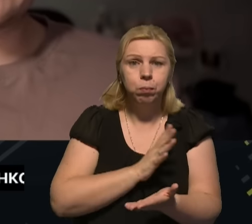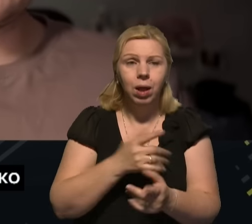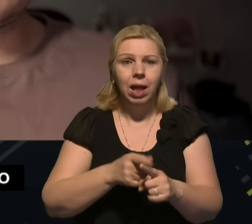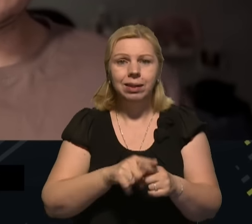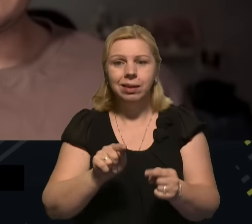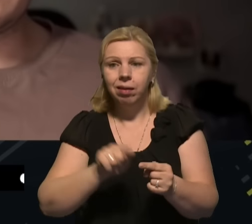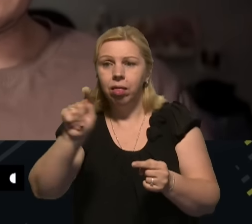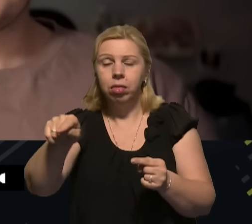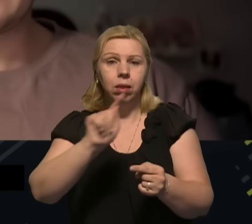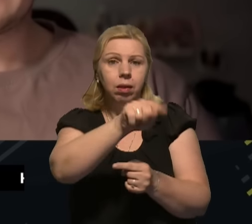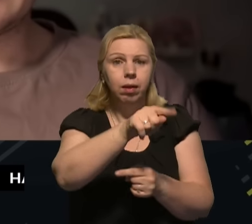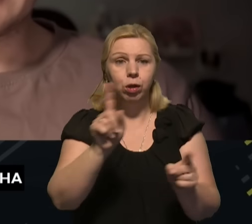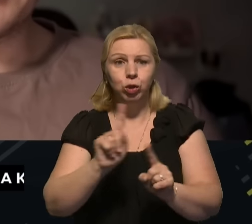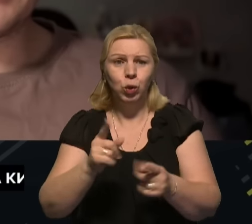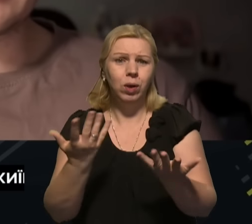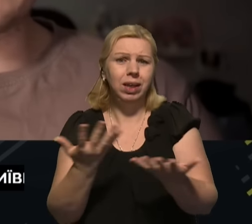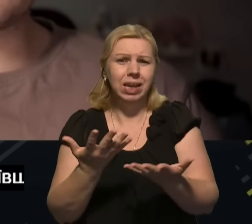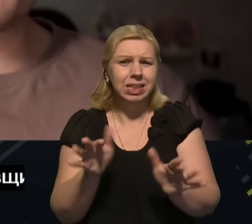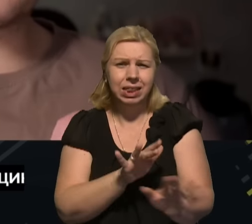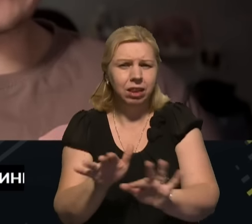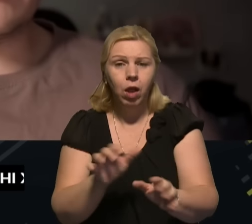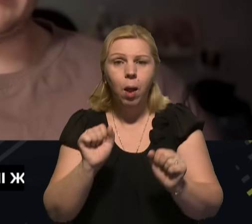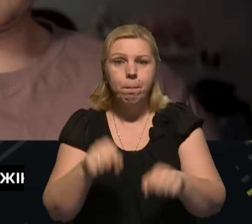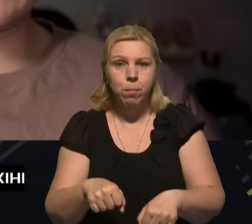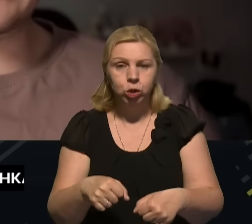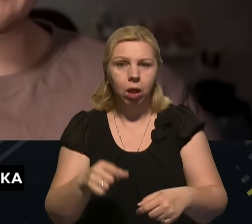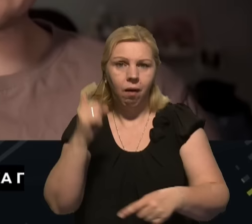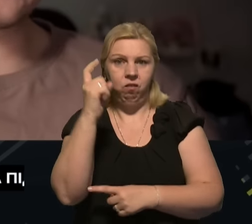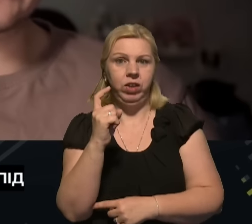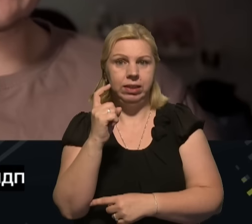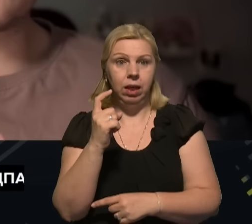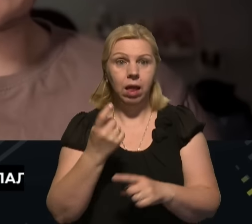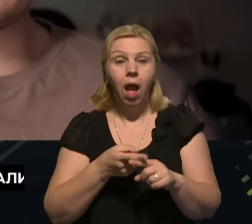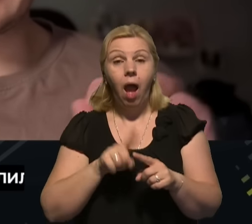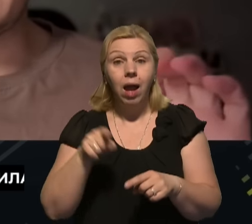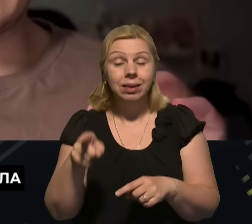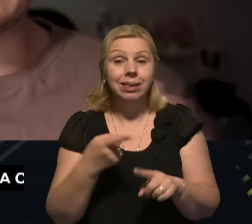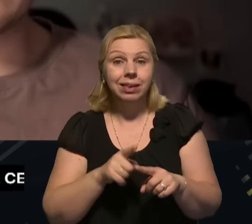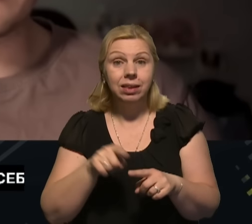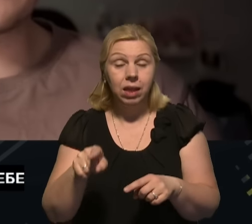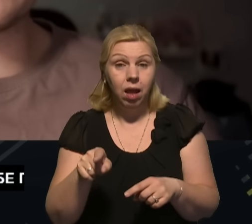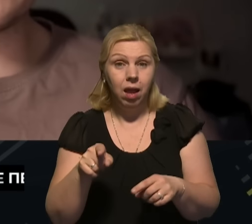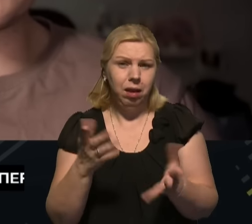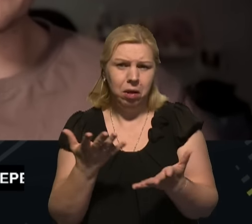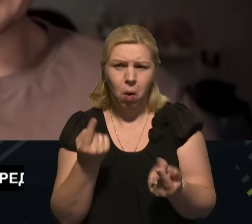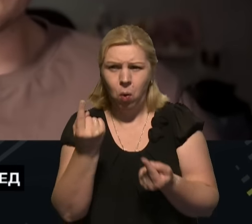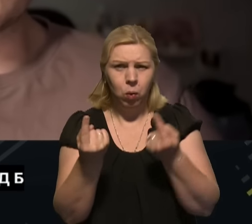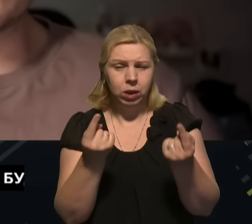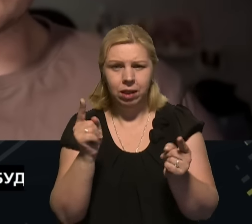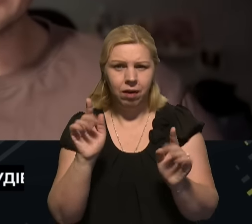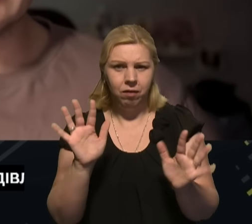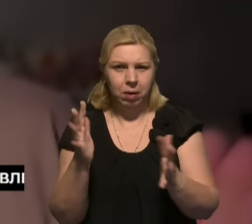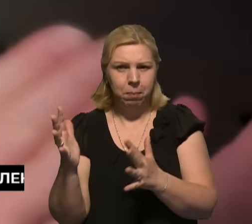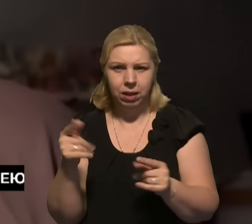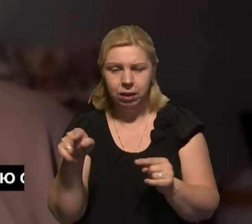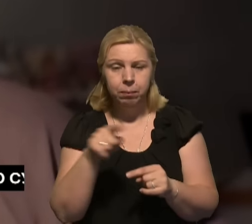транзакції чи якісь дії могли підвиснути. Але це, скоріше все, якісь одиничні випадки, тому